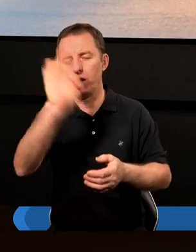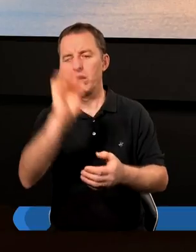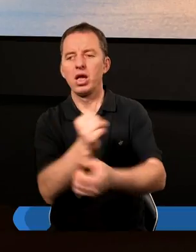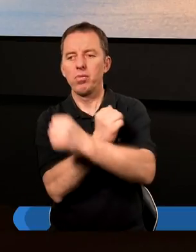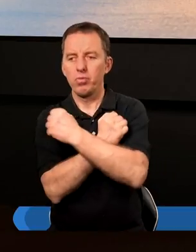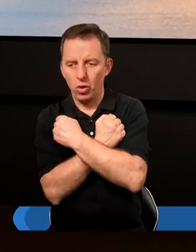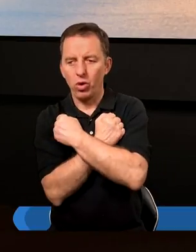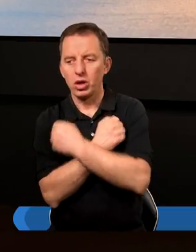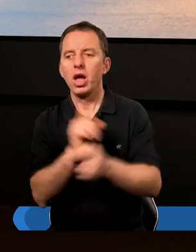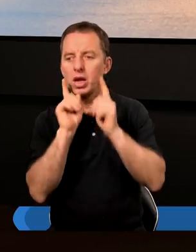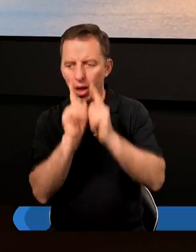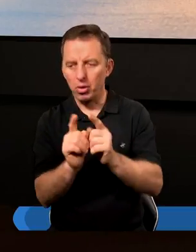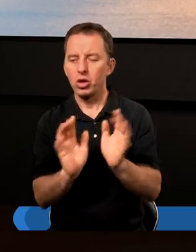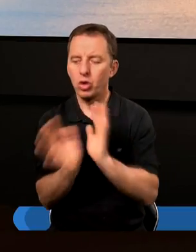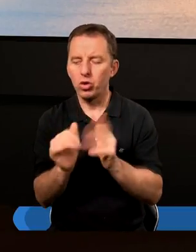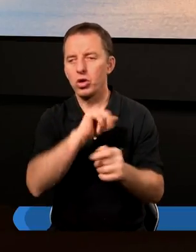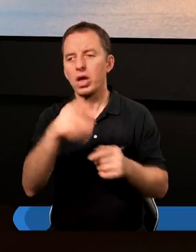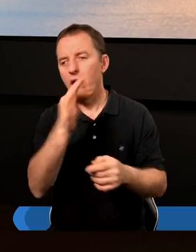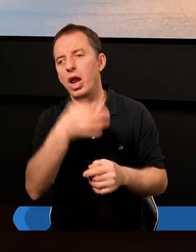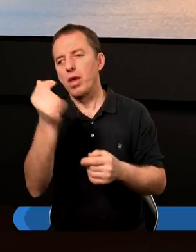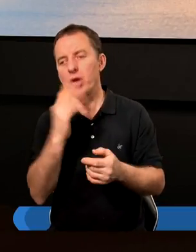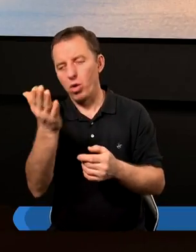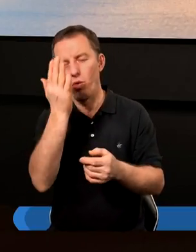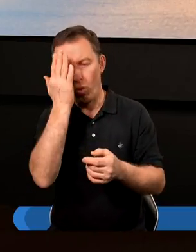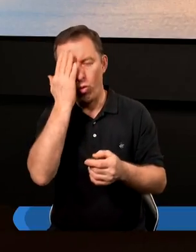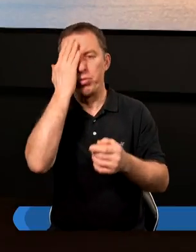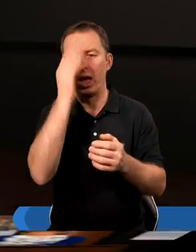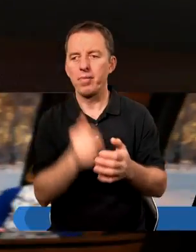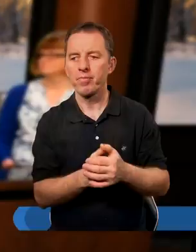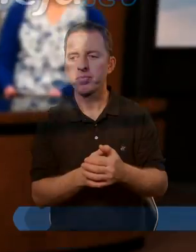miłości. Naprawdę troszcząc się o nas najlepiej jak potrafi.